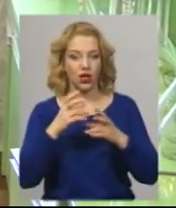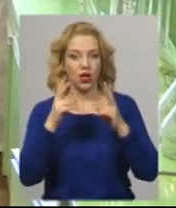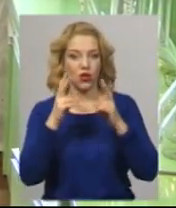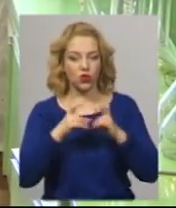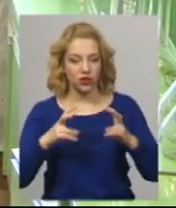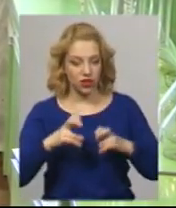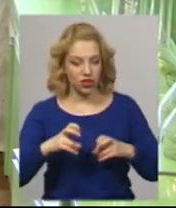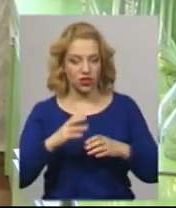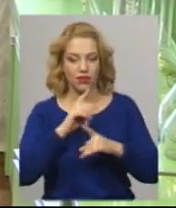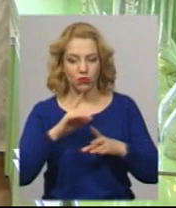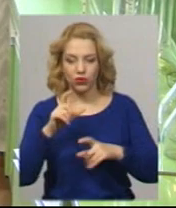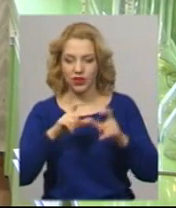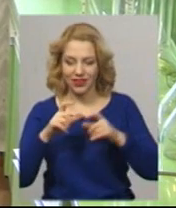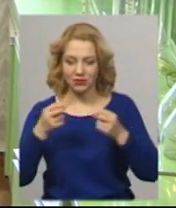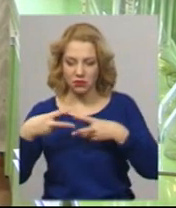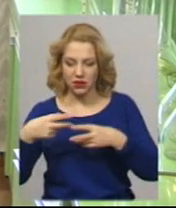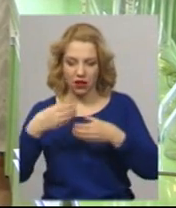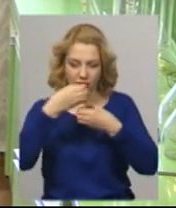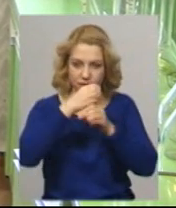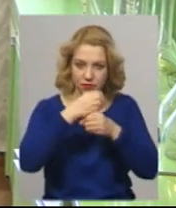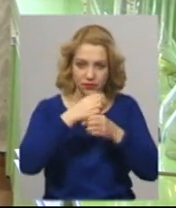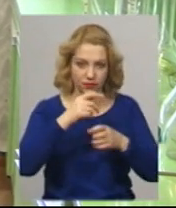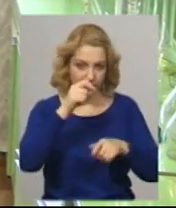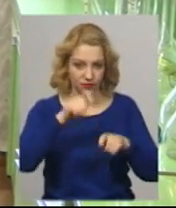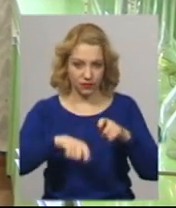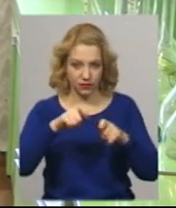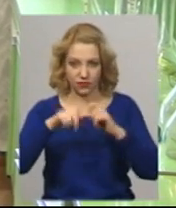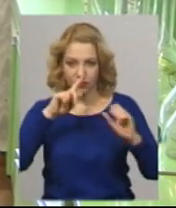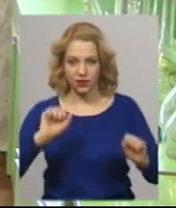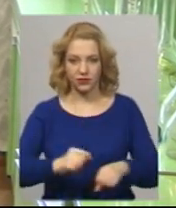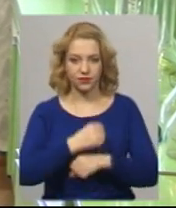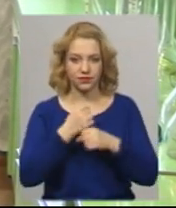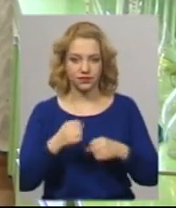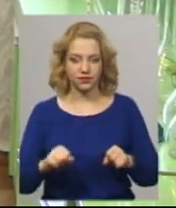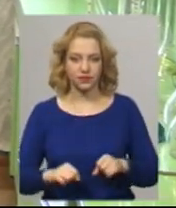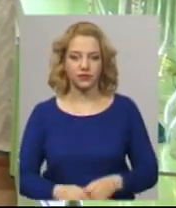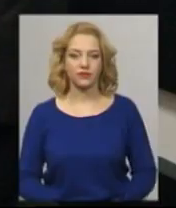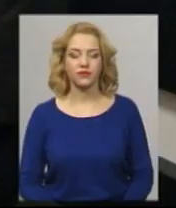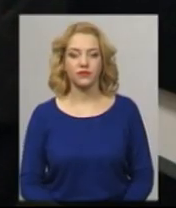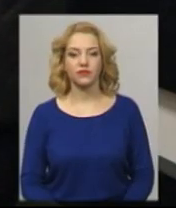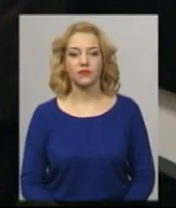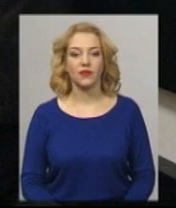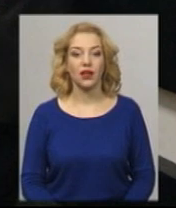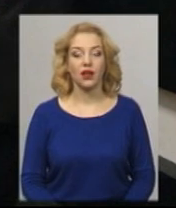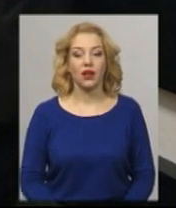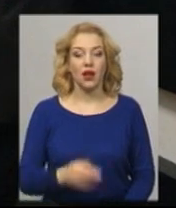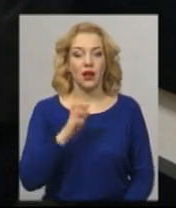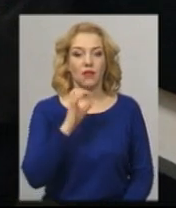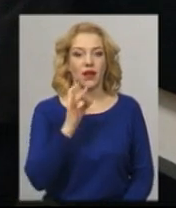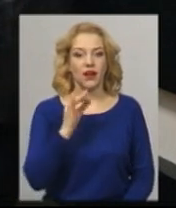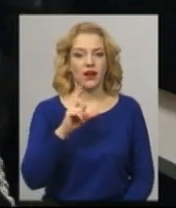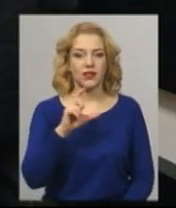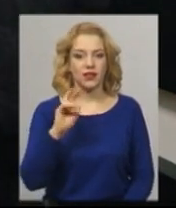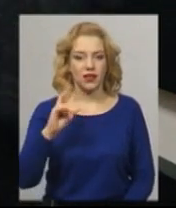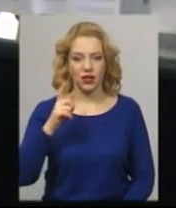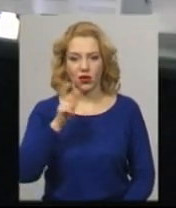необхідних реактивів, тоді ми не зможемо повністю проводити дослідження води. Уже в березні хмельничани